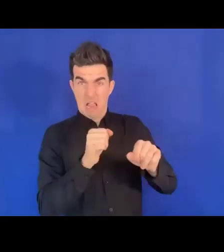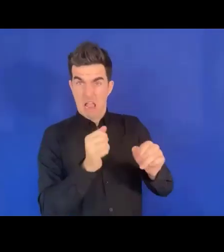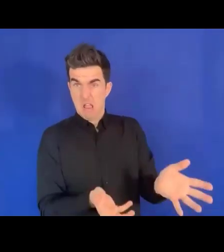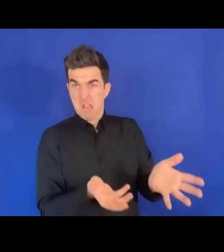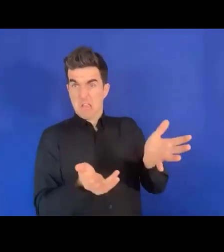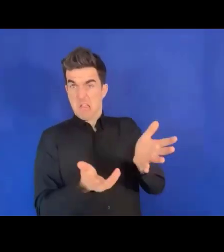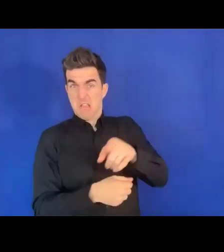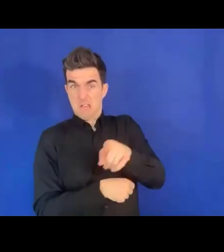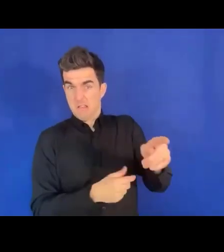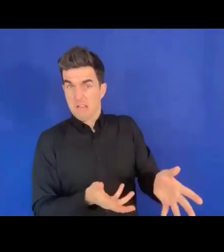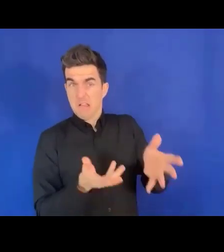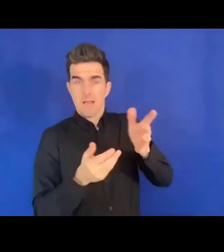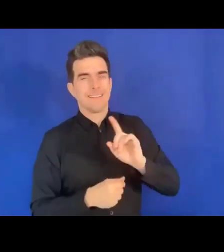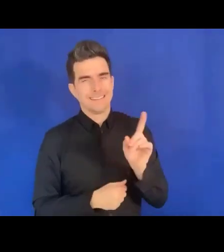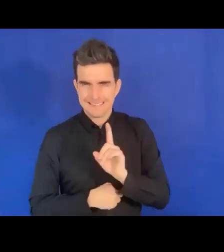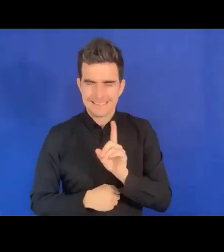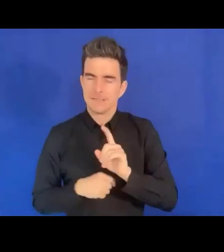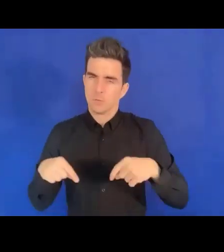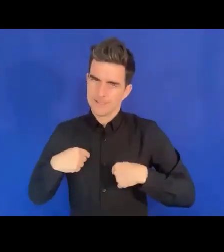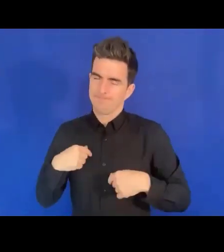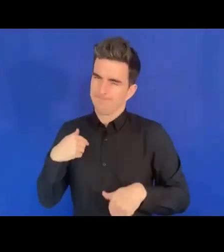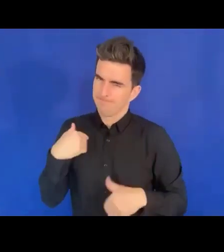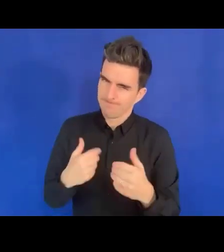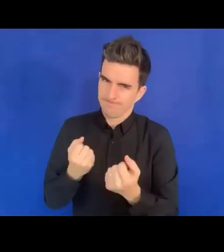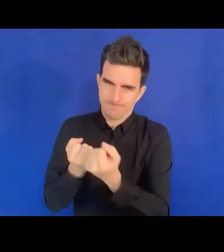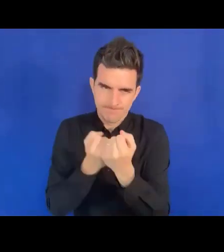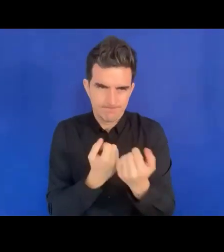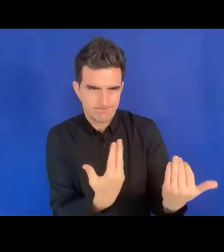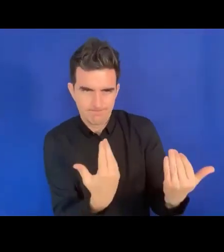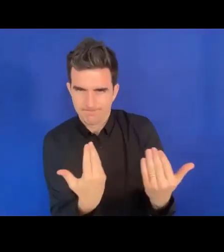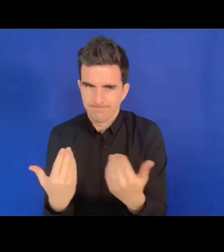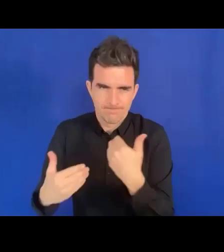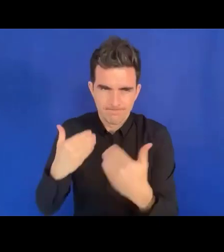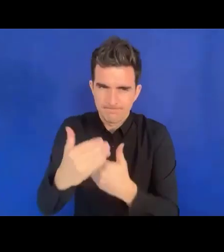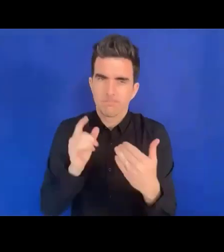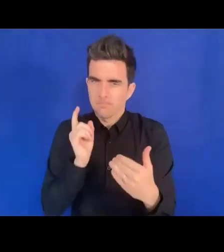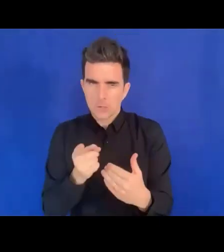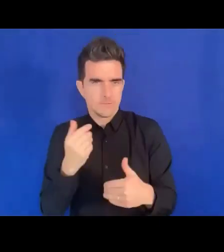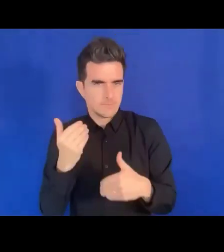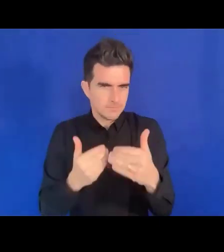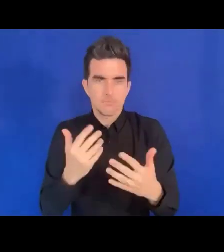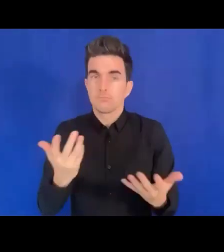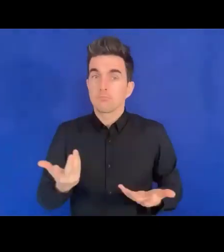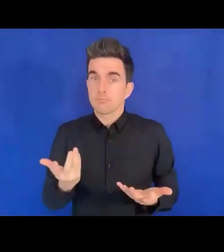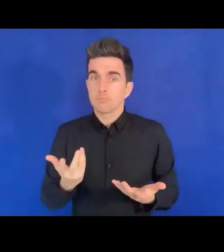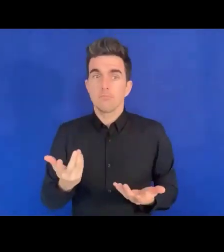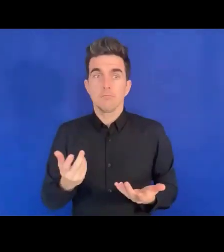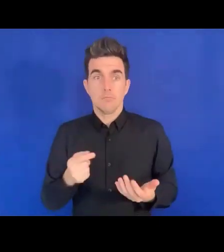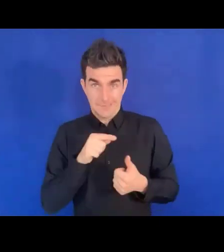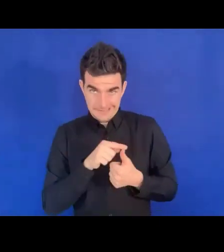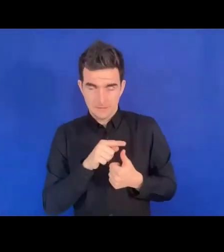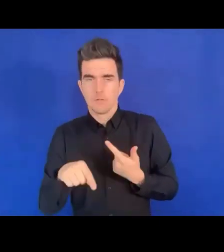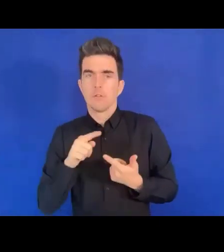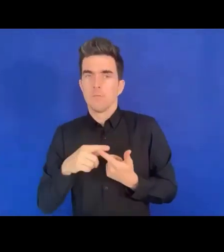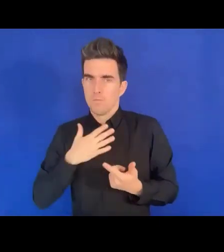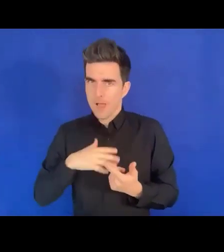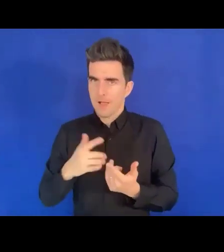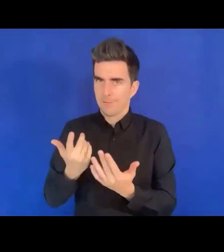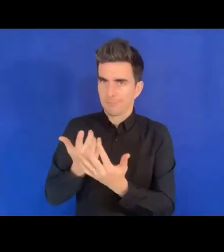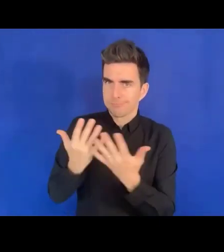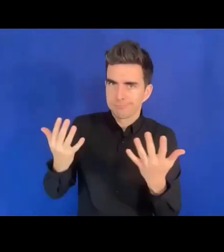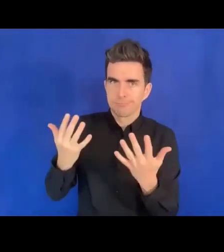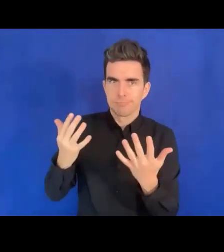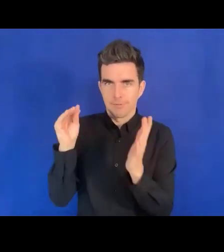avons également besoin de collecter des données parce que si nous n'avons pas de données, si nous n'avons pas de connaissances, nous ne pouvons pas faire les choses